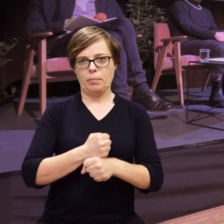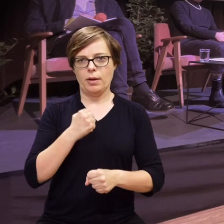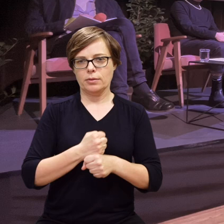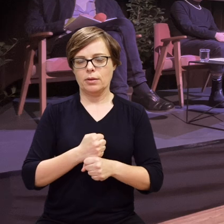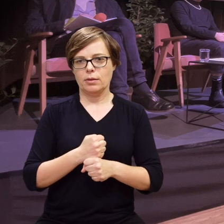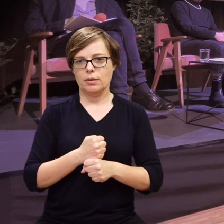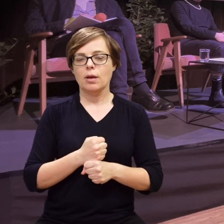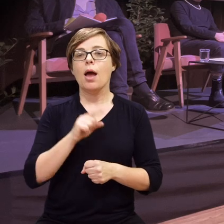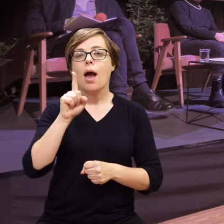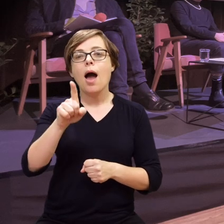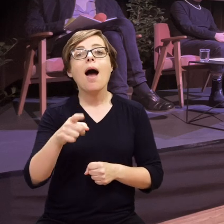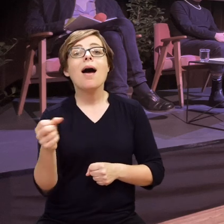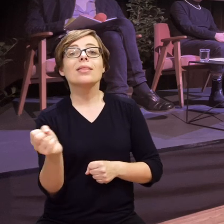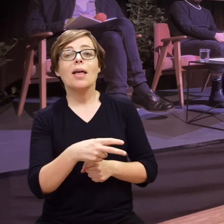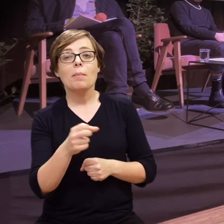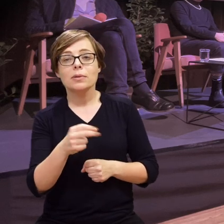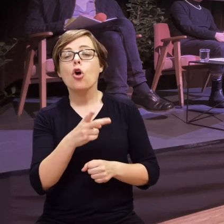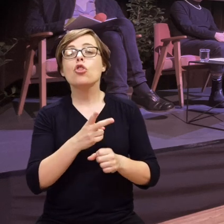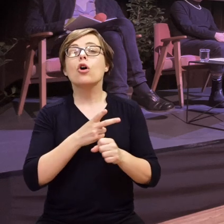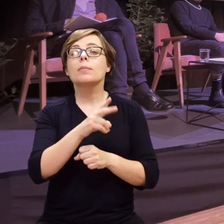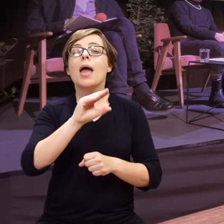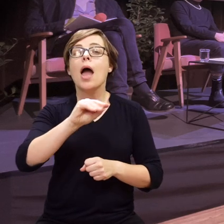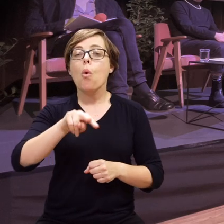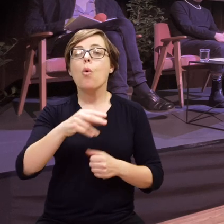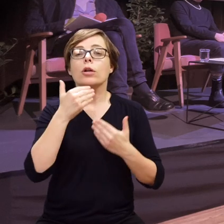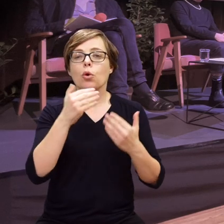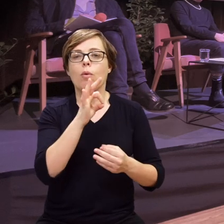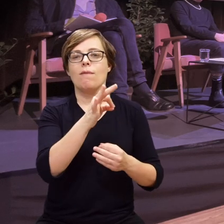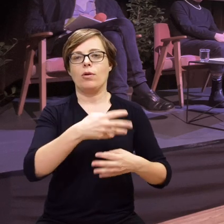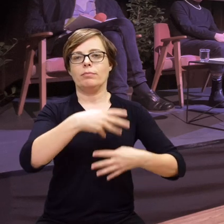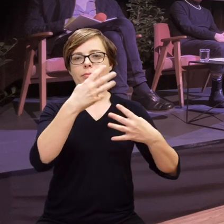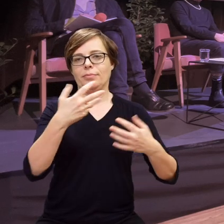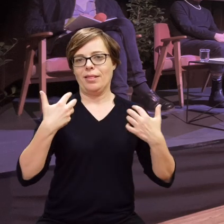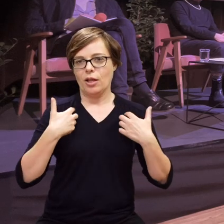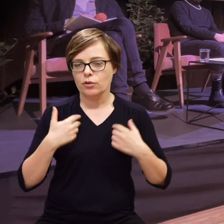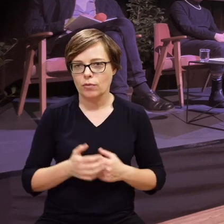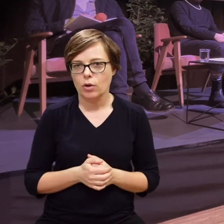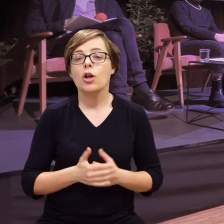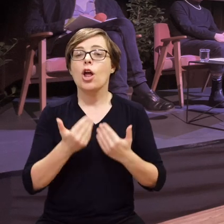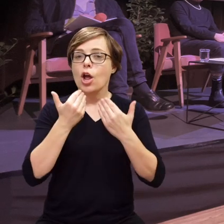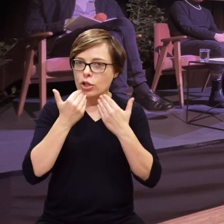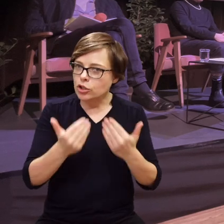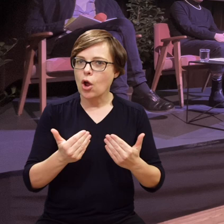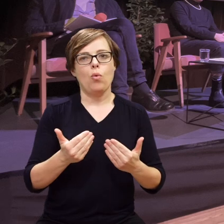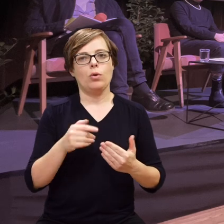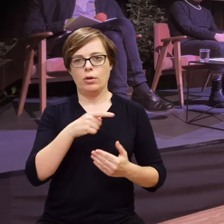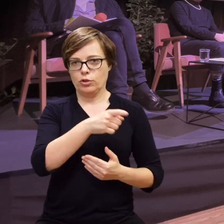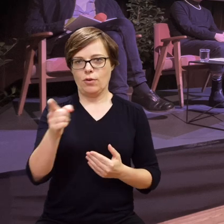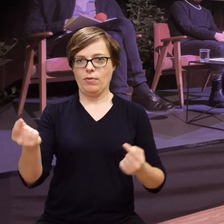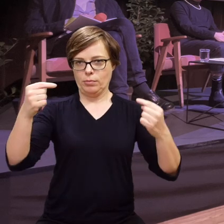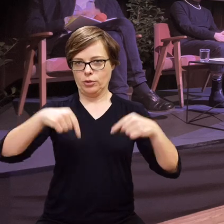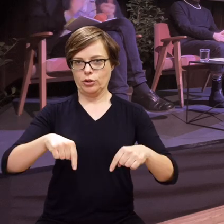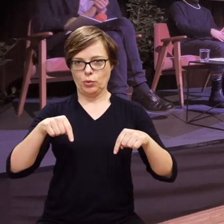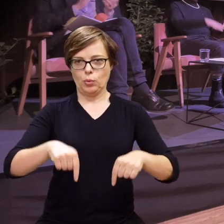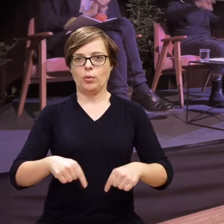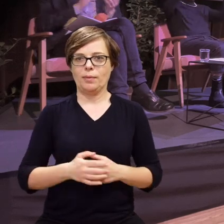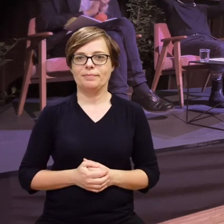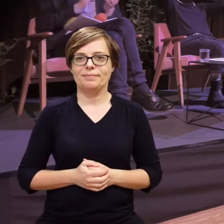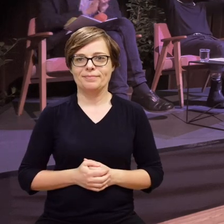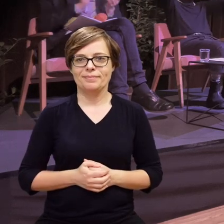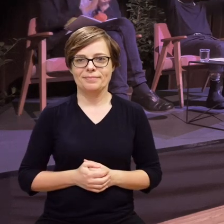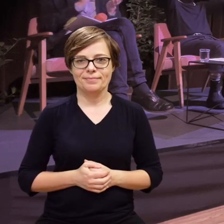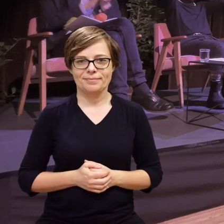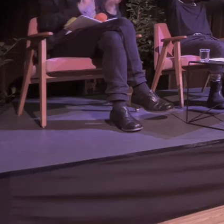a napisowcom zdostępnie uza napisy na żywo. Dziękuję z całego serca za to, że wy dzisiaj tu jesteście. do